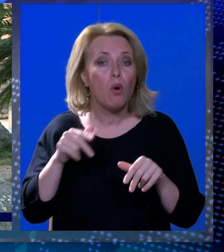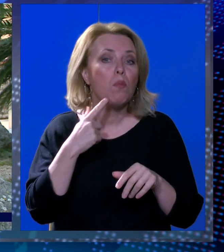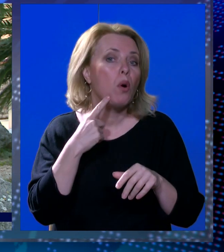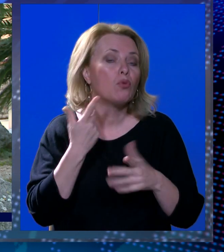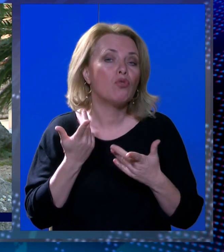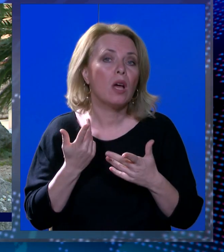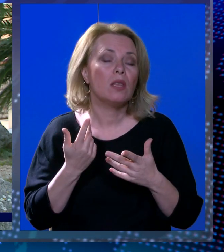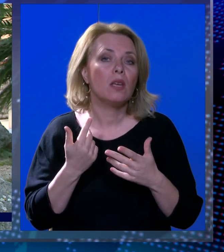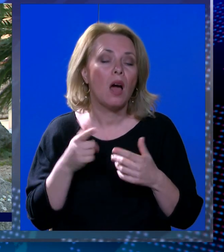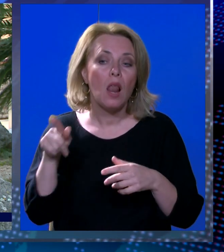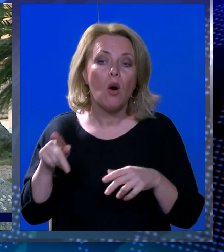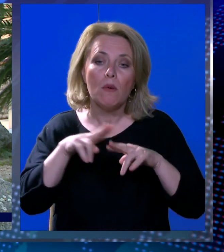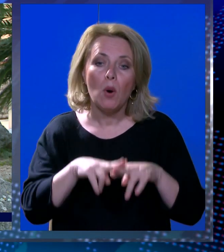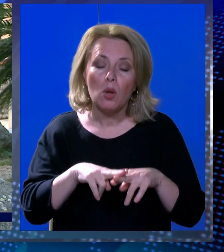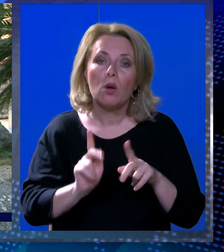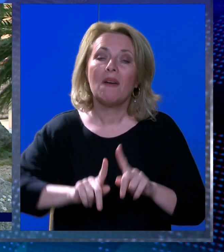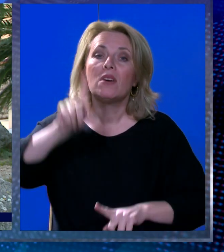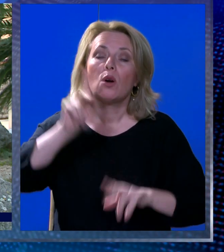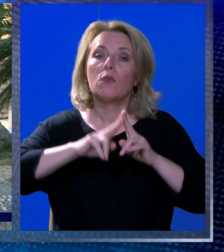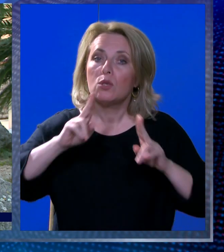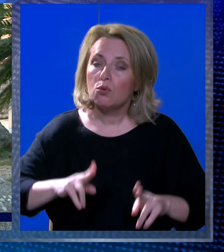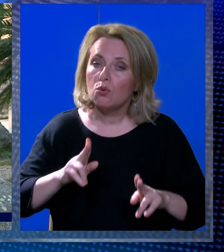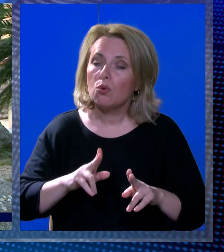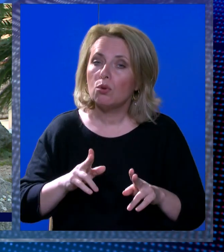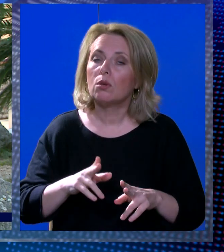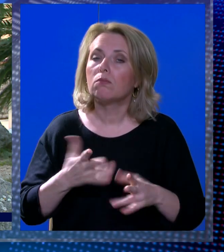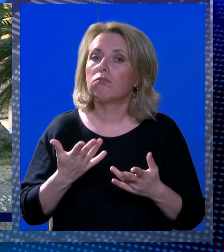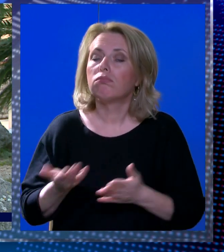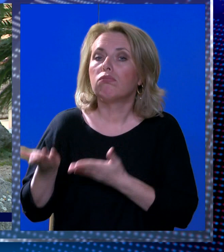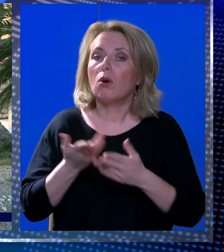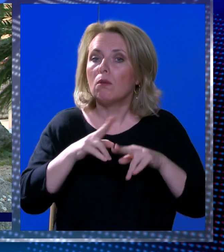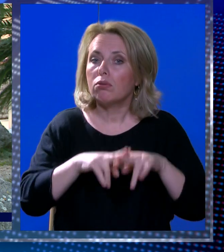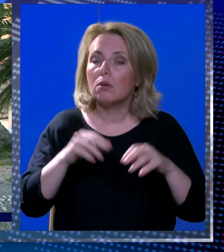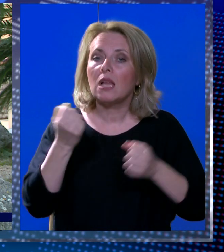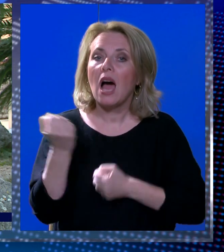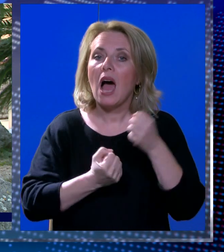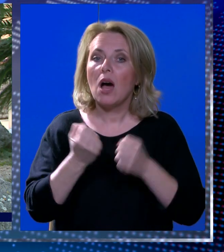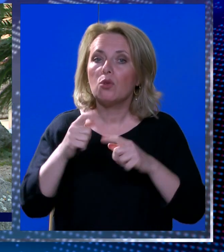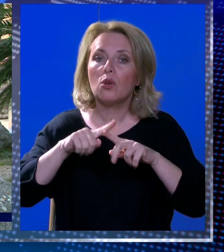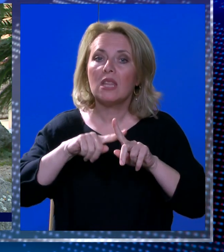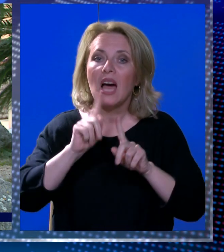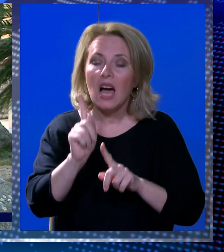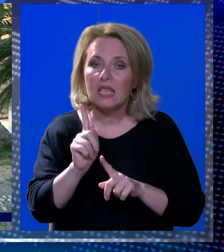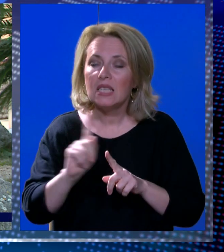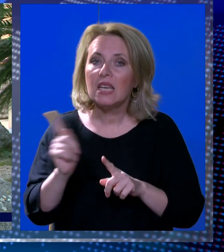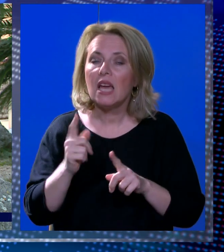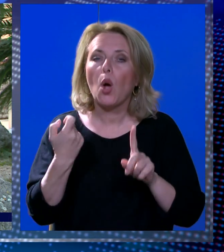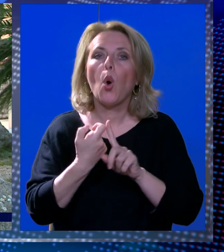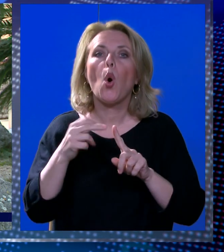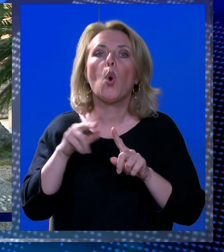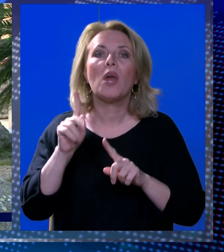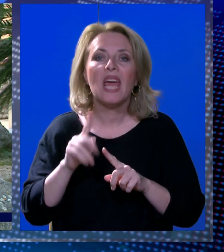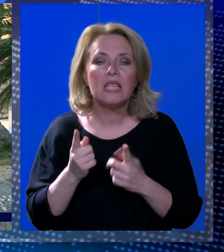pokušati što se nas tiče. Evo, u ovom odlukom je Vrhovni sud zao zaustalište da autotaksi djelatnost nije konkurencka djelatnost